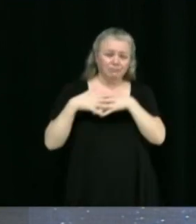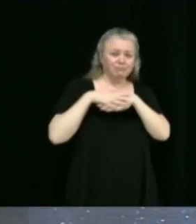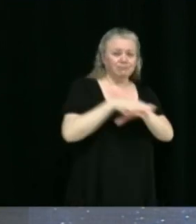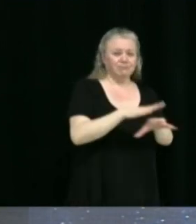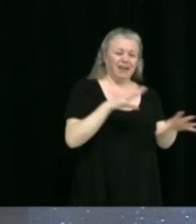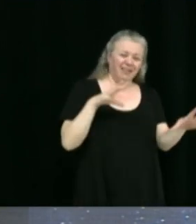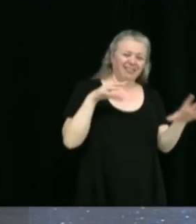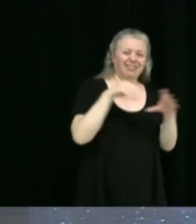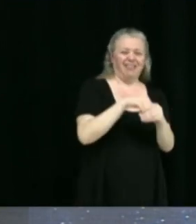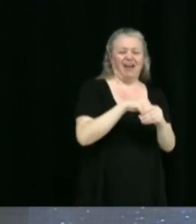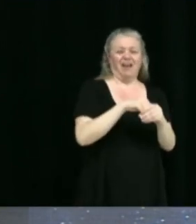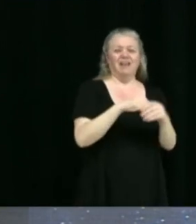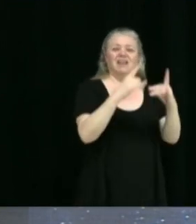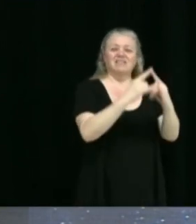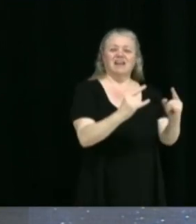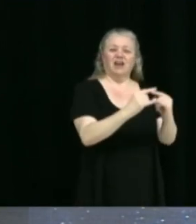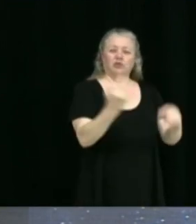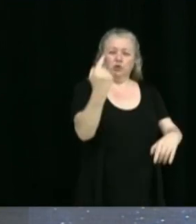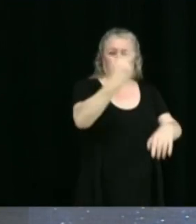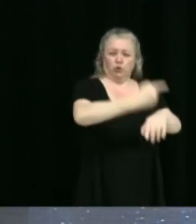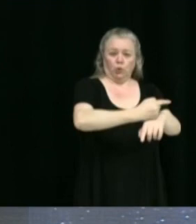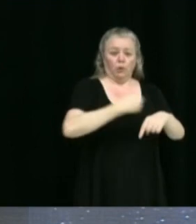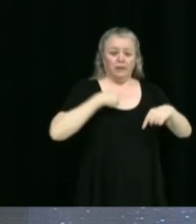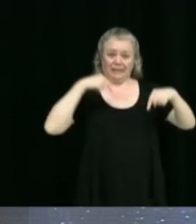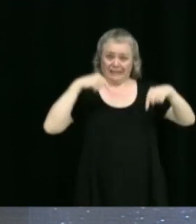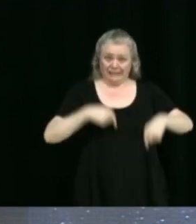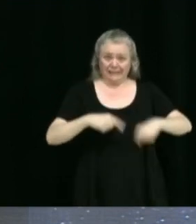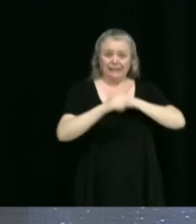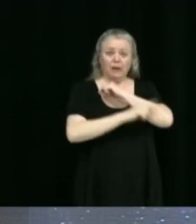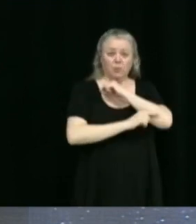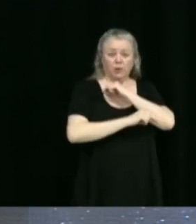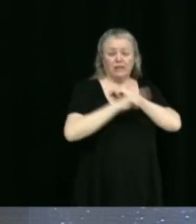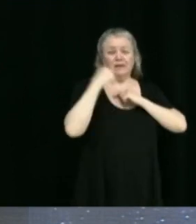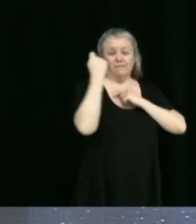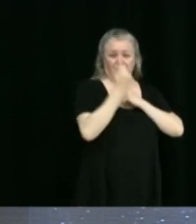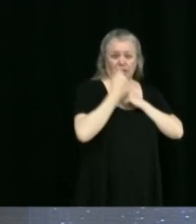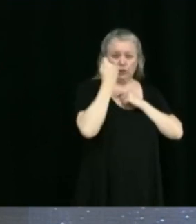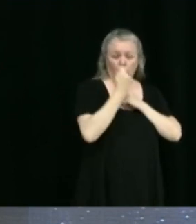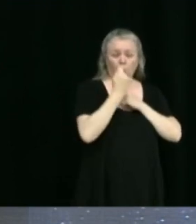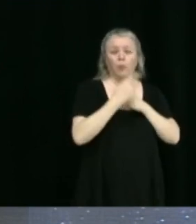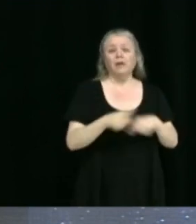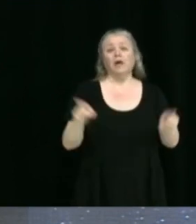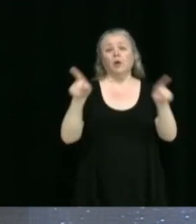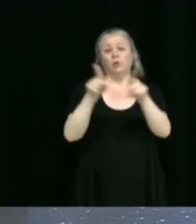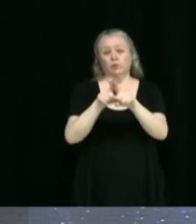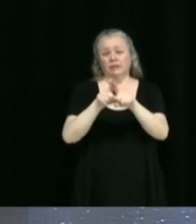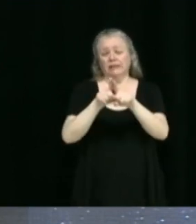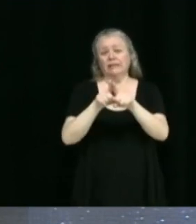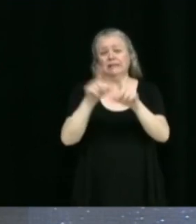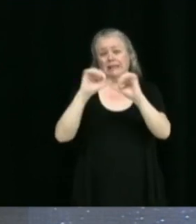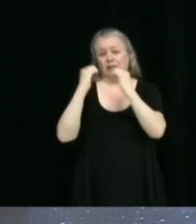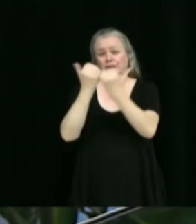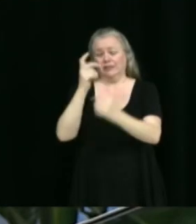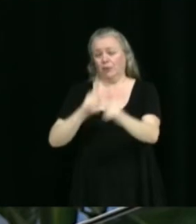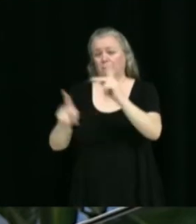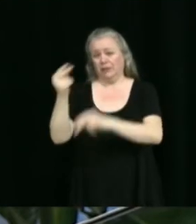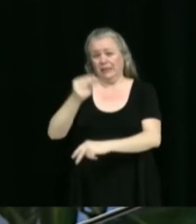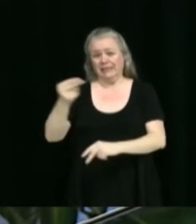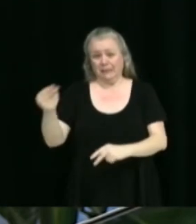par nos associations de personnes handicapées et qui maintenant rayonnent dans tout le Québec. Donc, je vais le proposer.